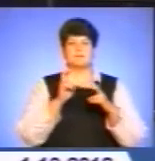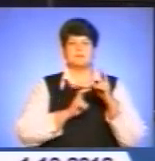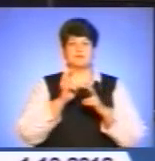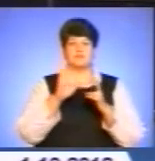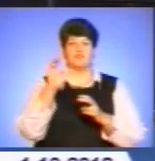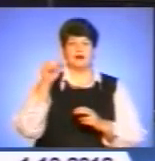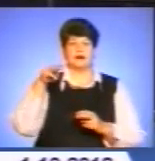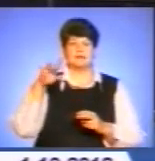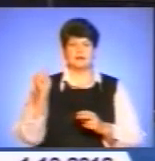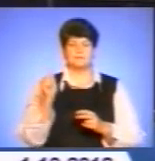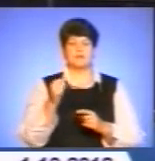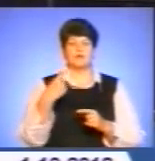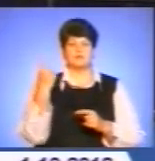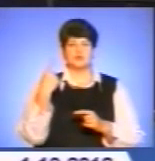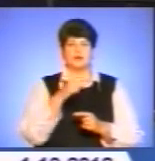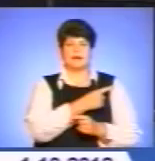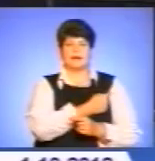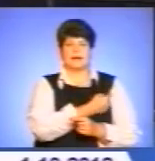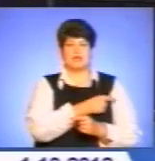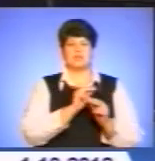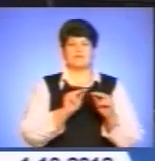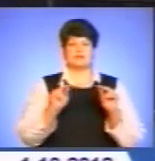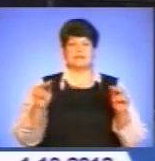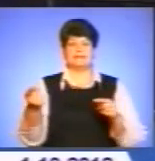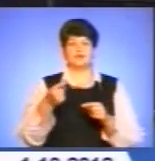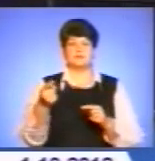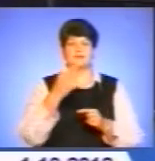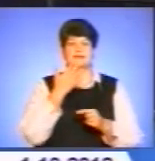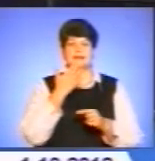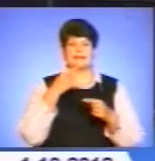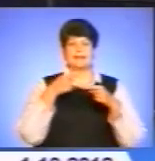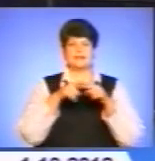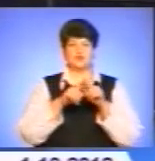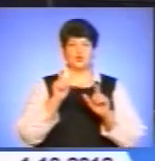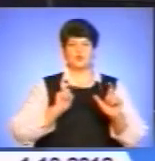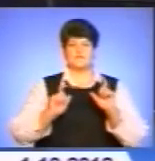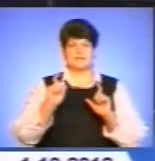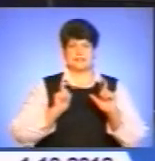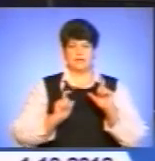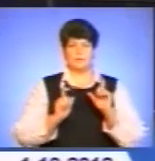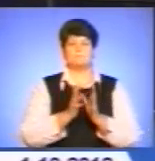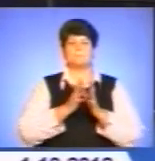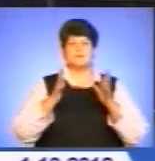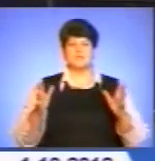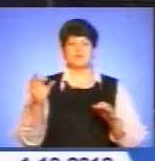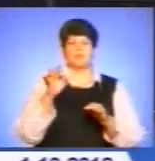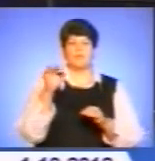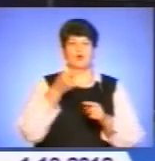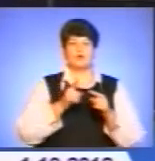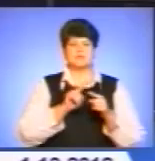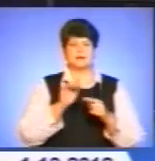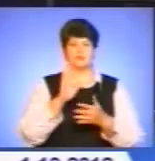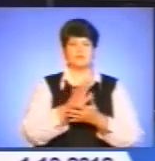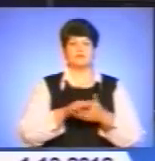персоналом обласної клінічної лікарні та викладачами Тернопільського національного технічного університету. Більше про це йтиметься у наступному